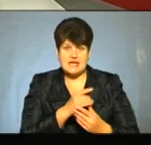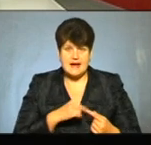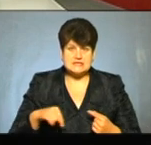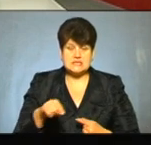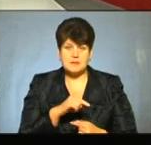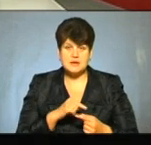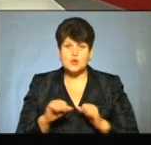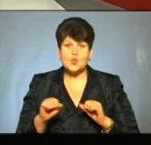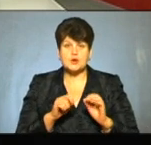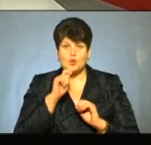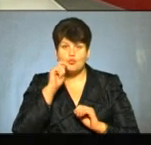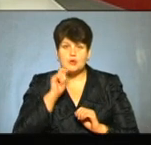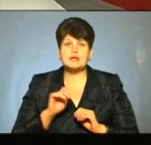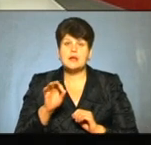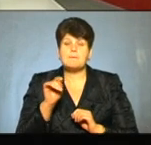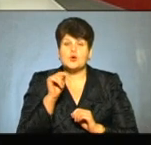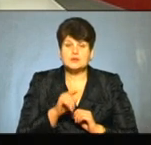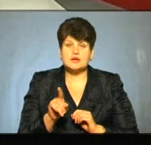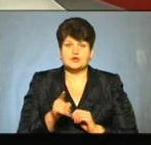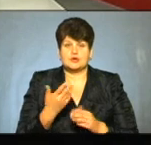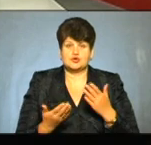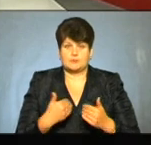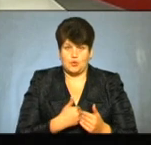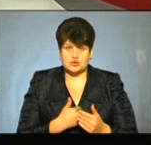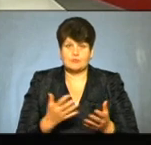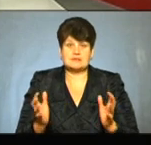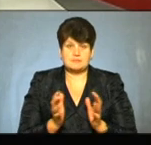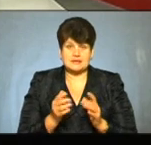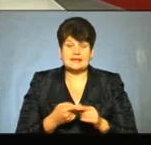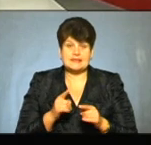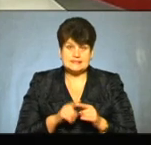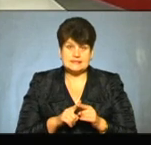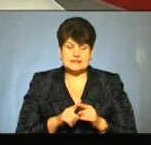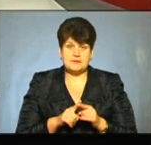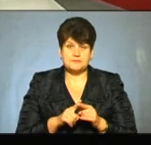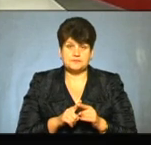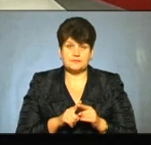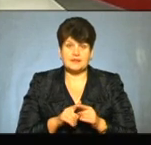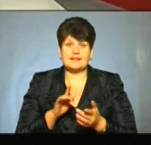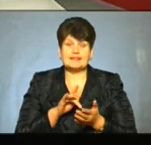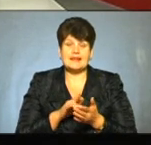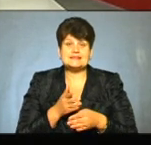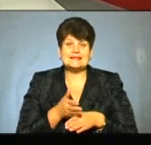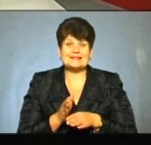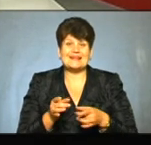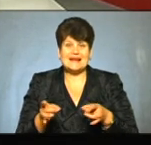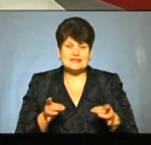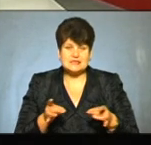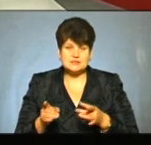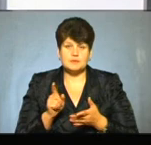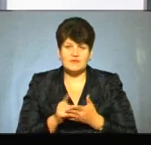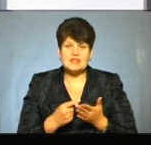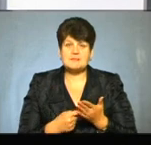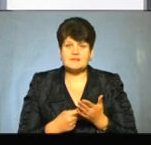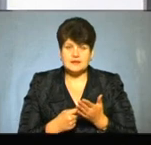і урядом України, про те, що якщо ми хочемо зберегти цей темп децентралізації, ми повинні ресурс, як мінімум,